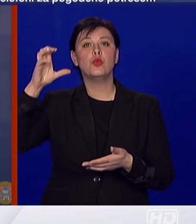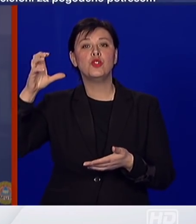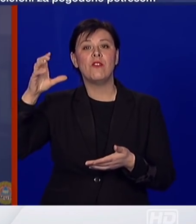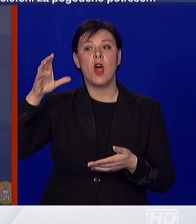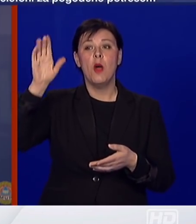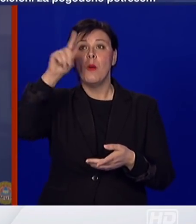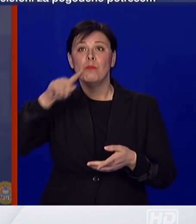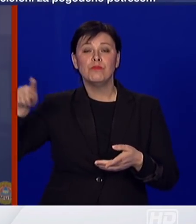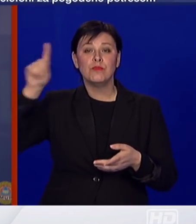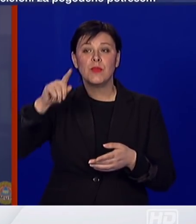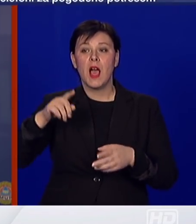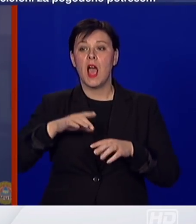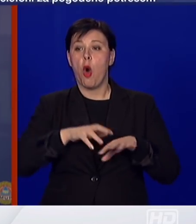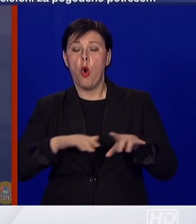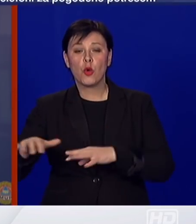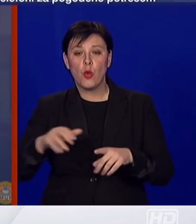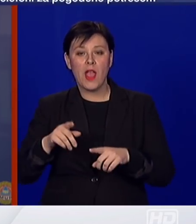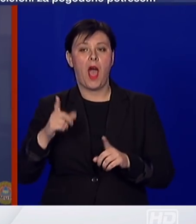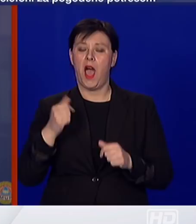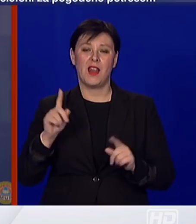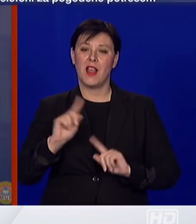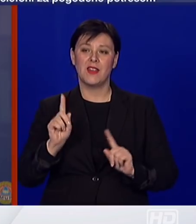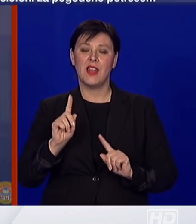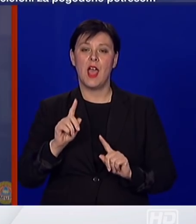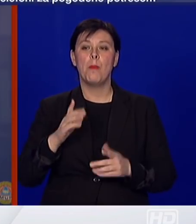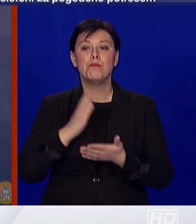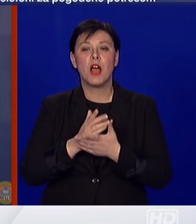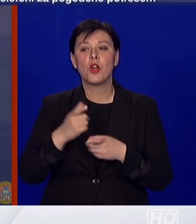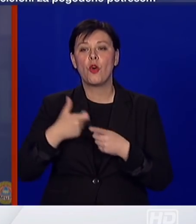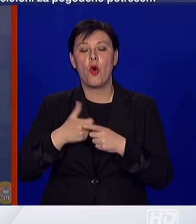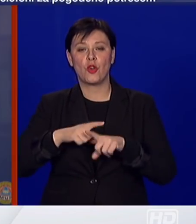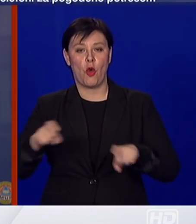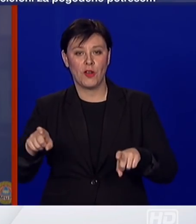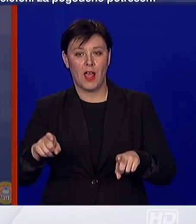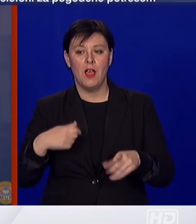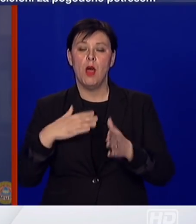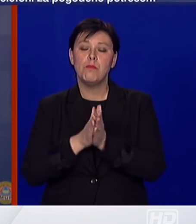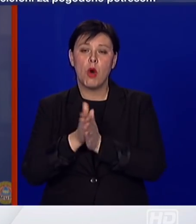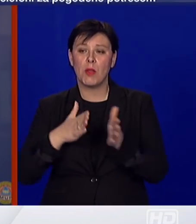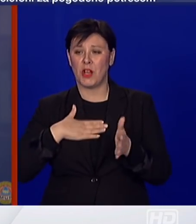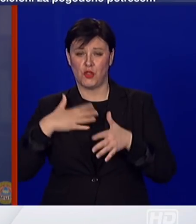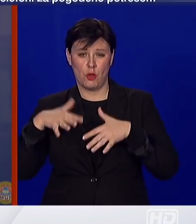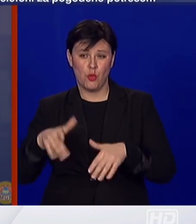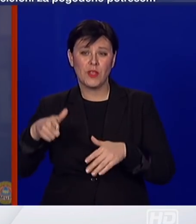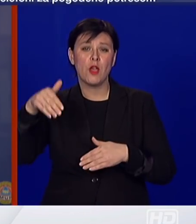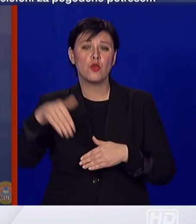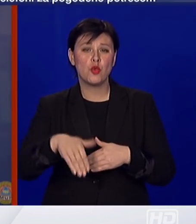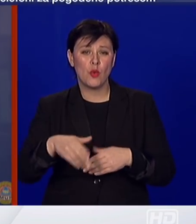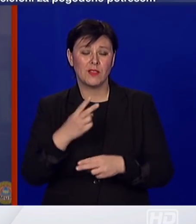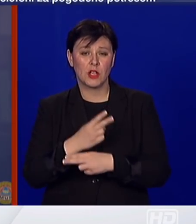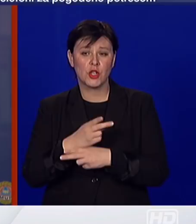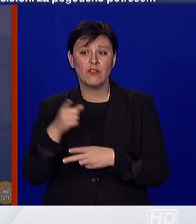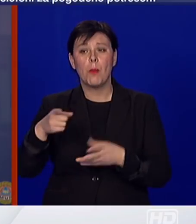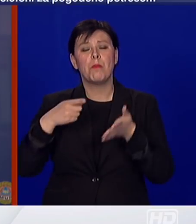na svijetu po koronama. Tako da molimo naše sugrađane na jugu, pokažite se da ste